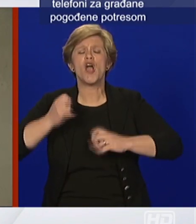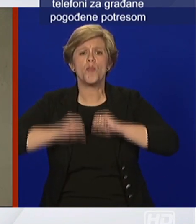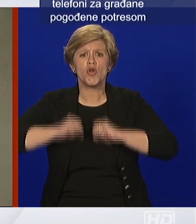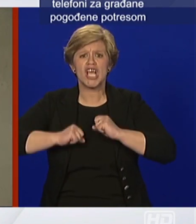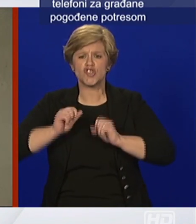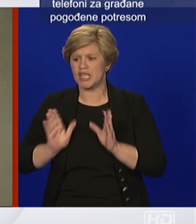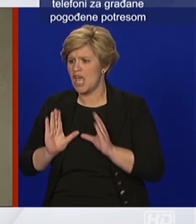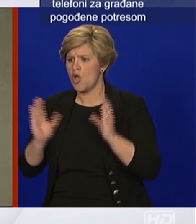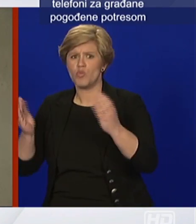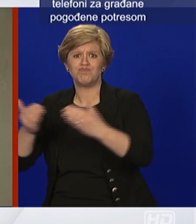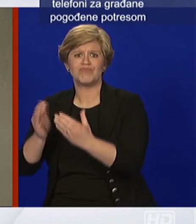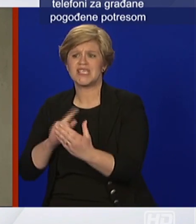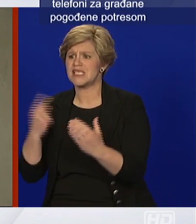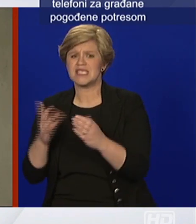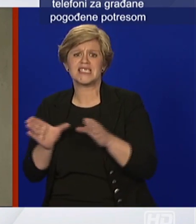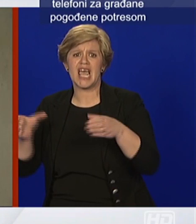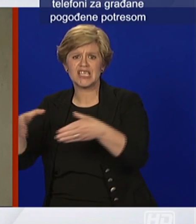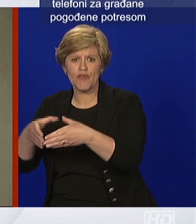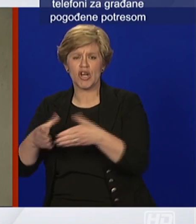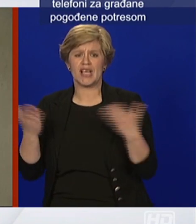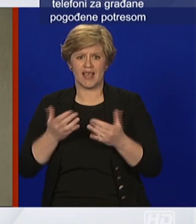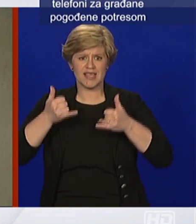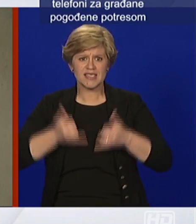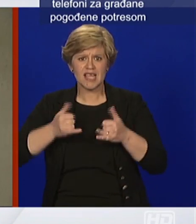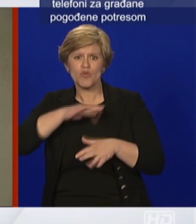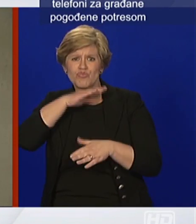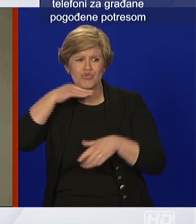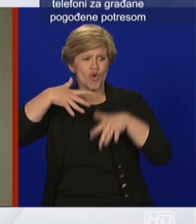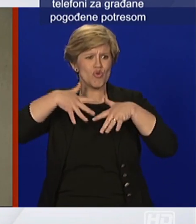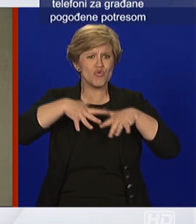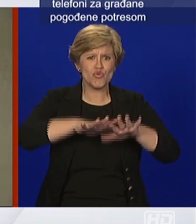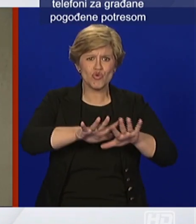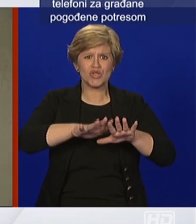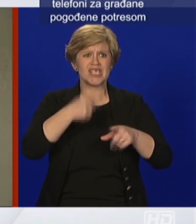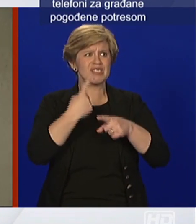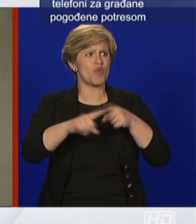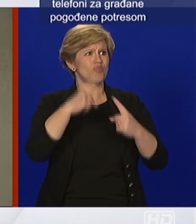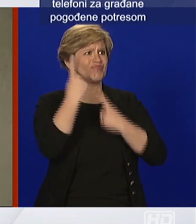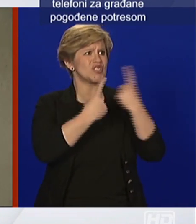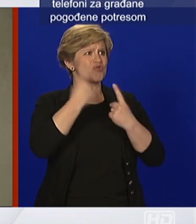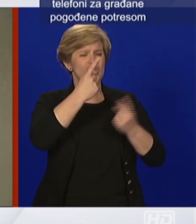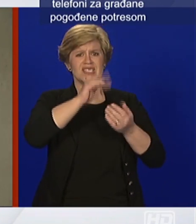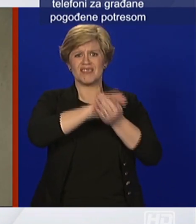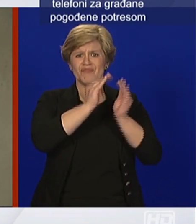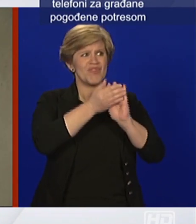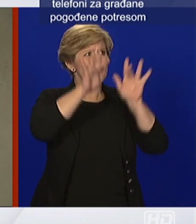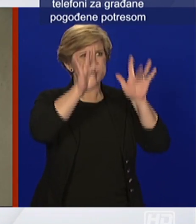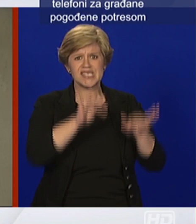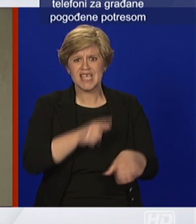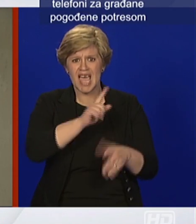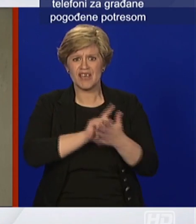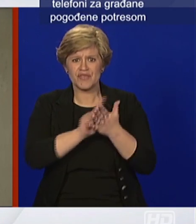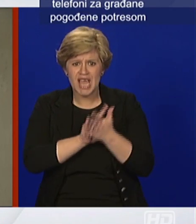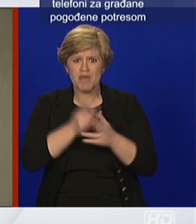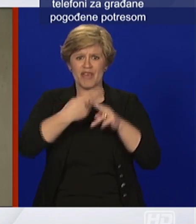pogotovo sada kad će veliki dio naših građana sljecajem okolnosti i zbog snijega provoditi